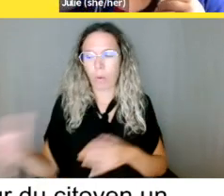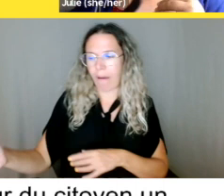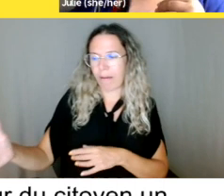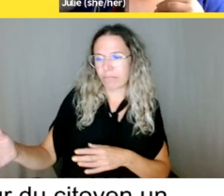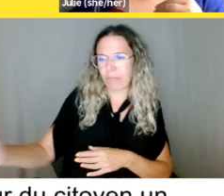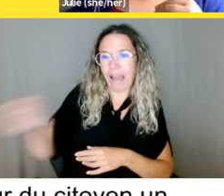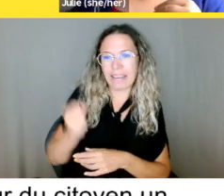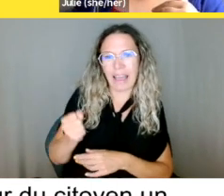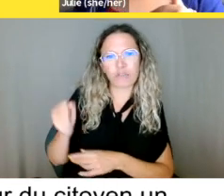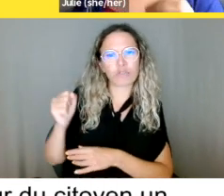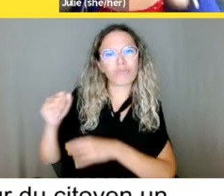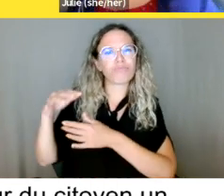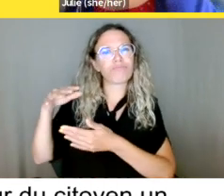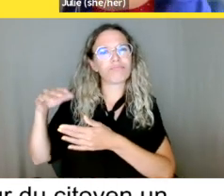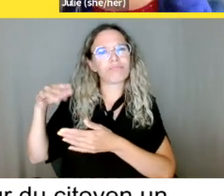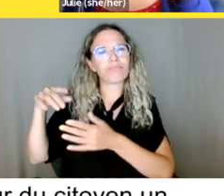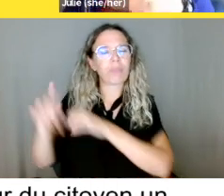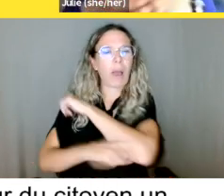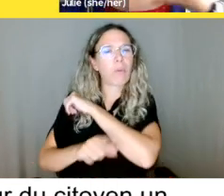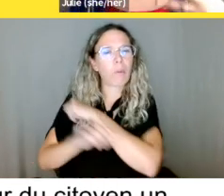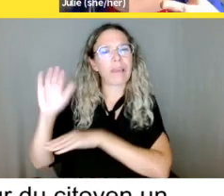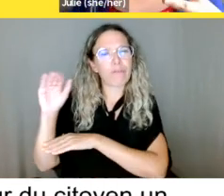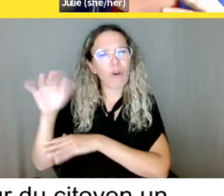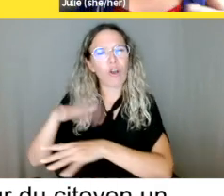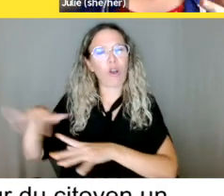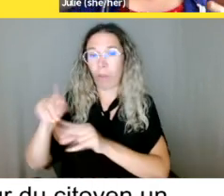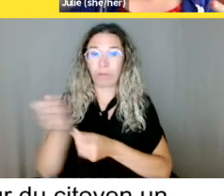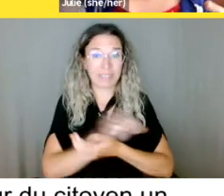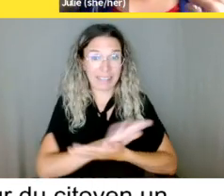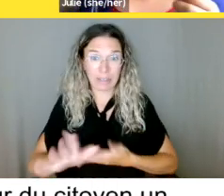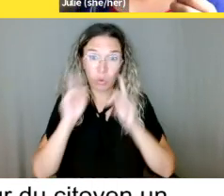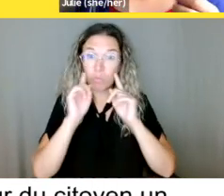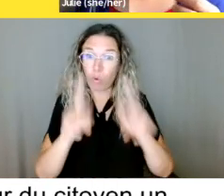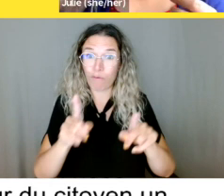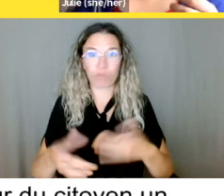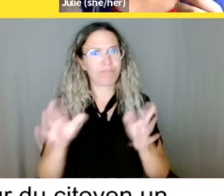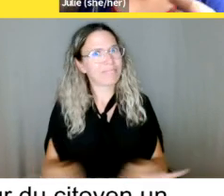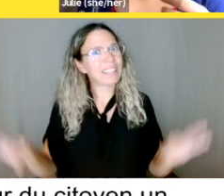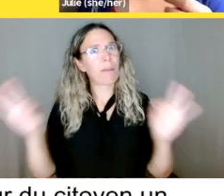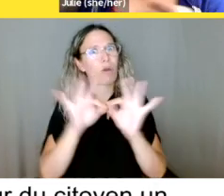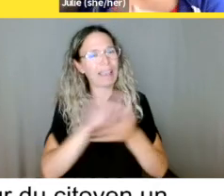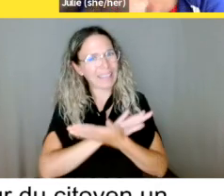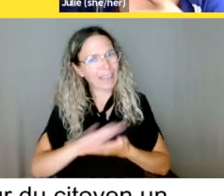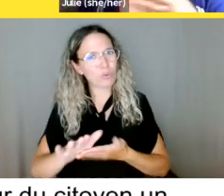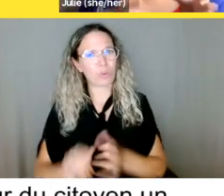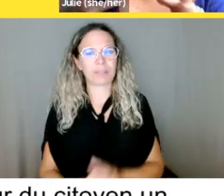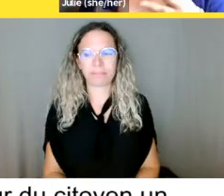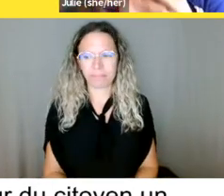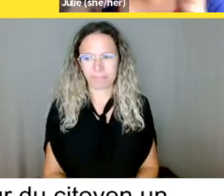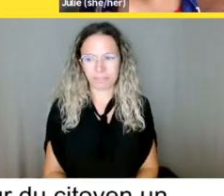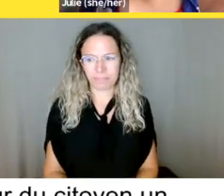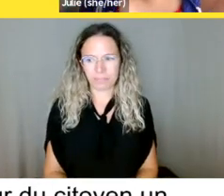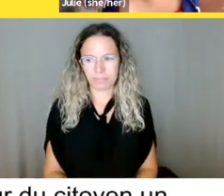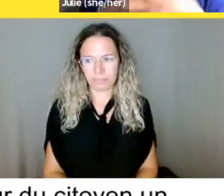important à savoir. Donc, vous déposez une plainte. Un agent ou une agente va recevoir la plainte, va faire une